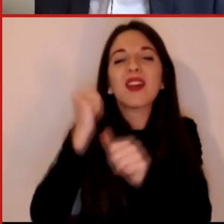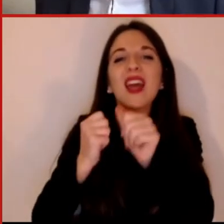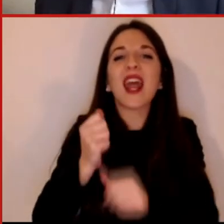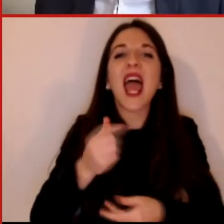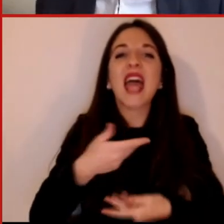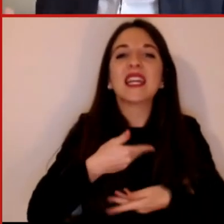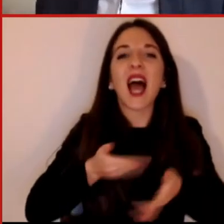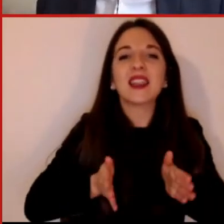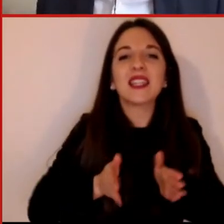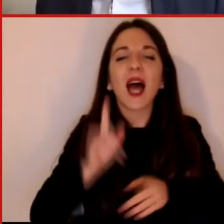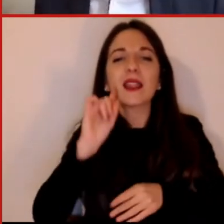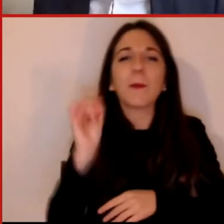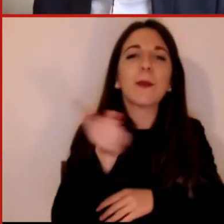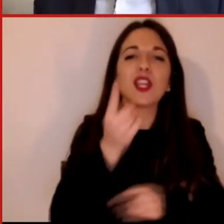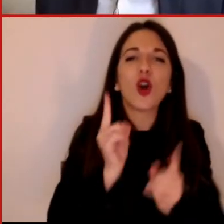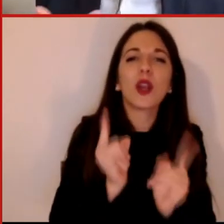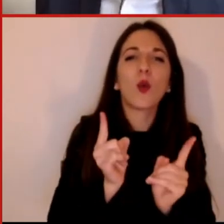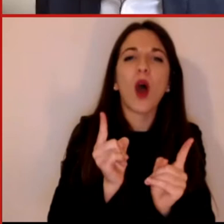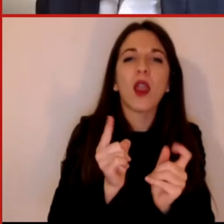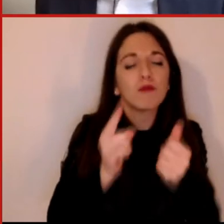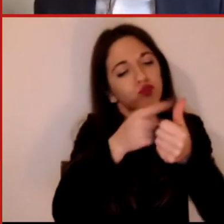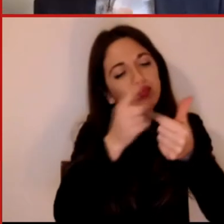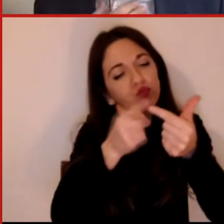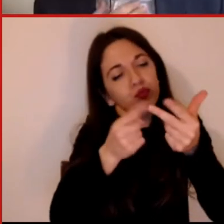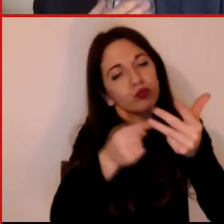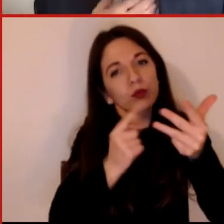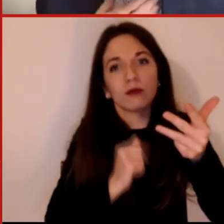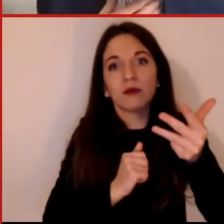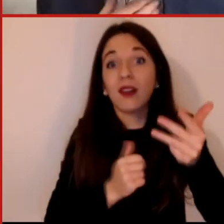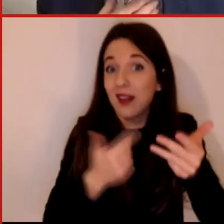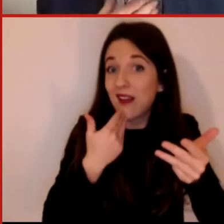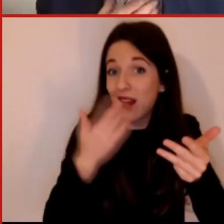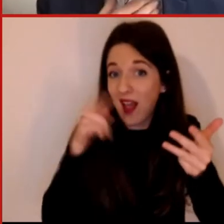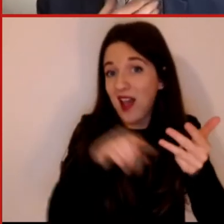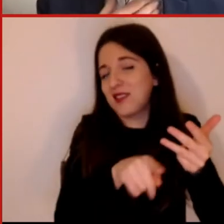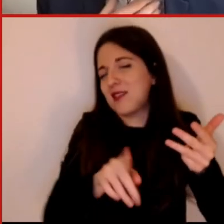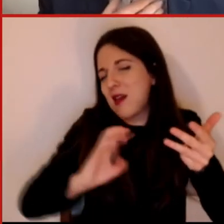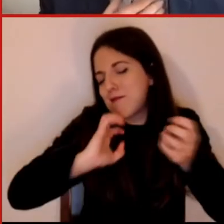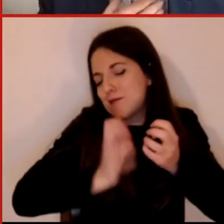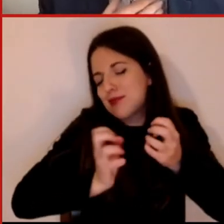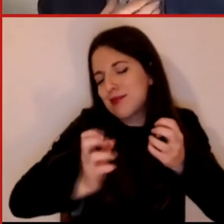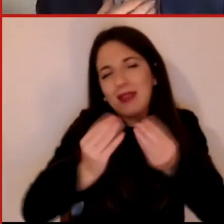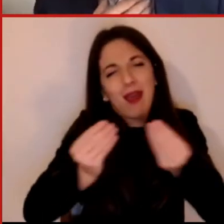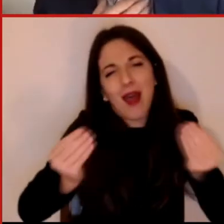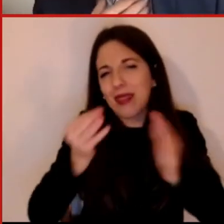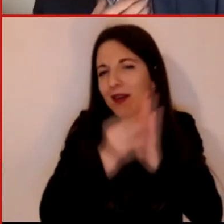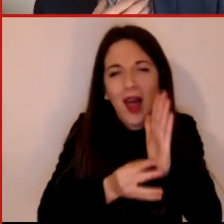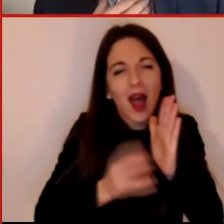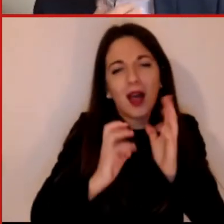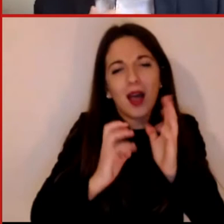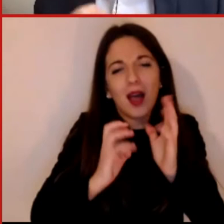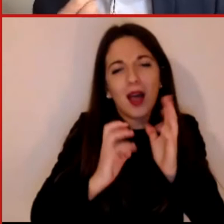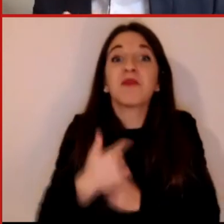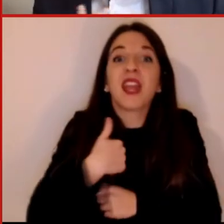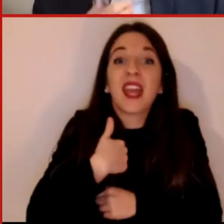tutti noi ci siamo sempre mossi, anch'io di nuovo diciamo nella mia generazione quando si andava in banca a chiedere un